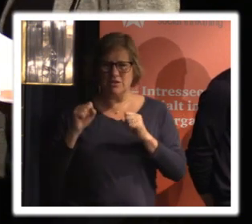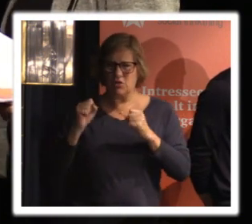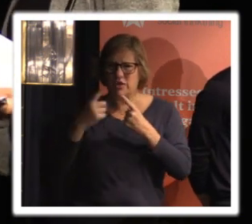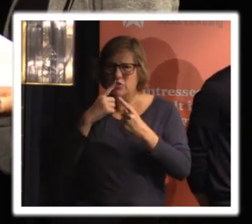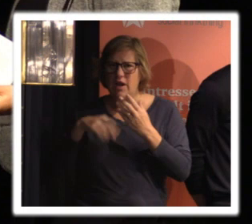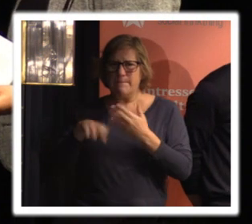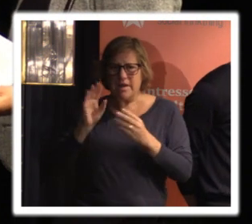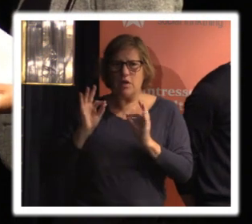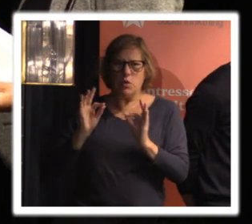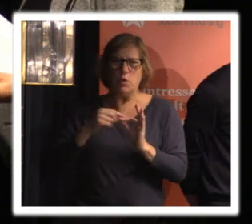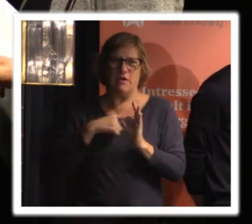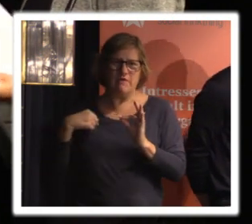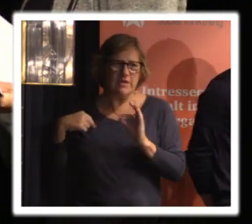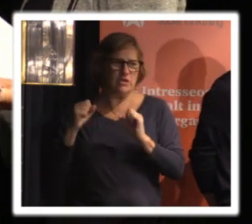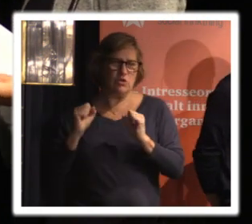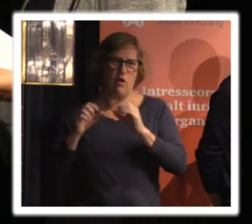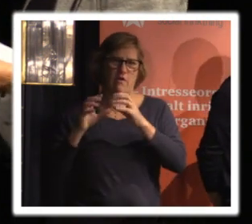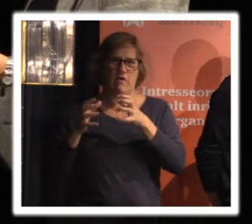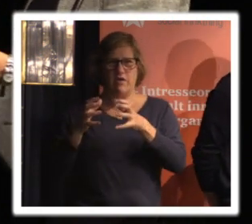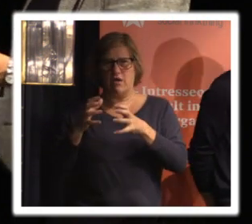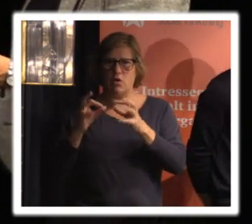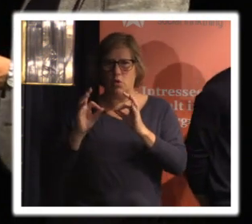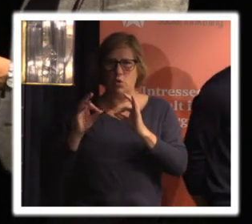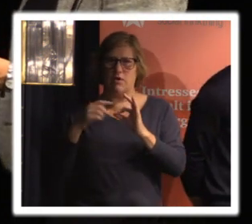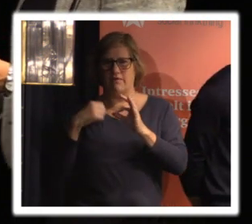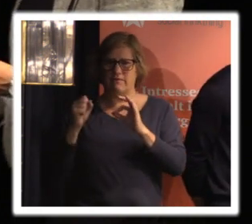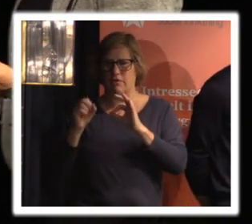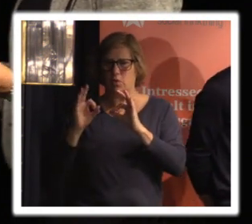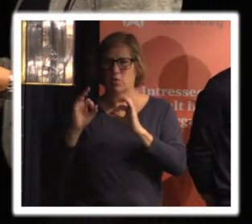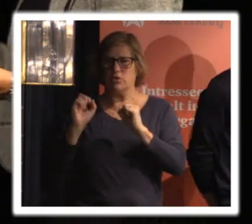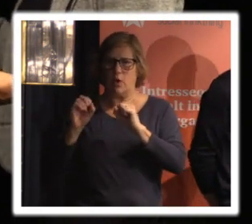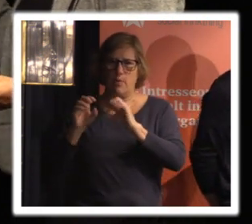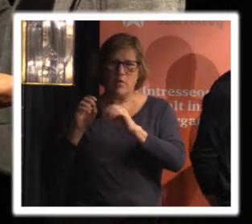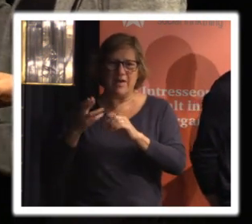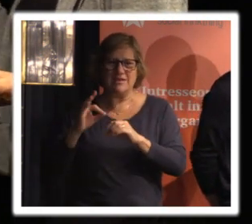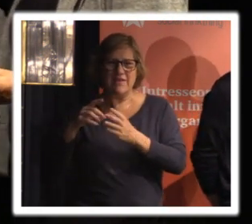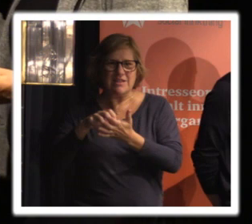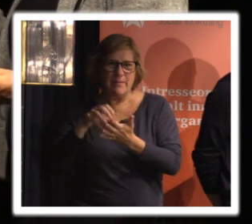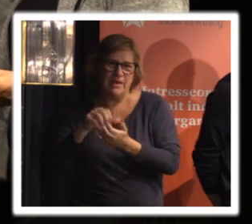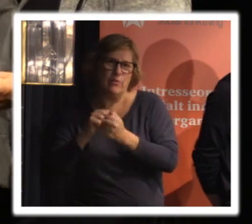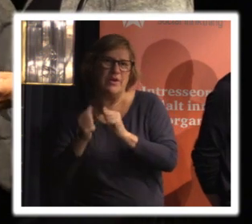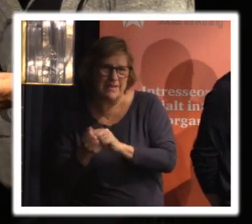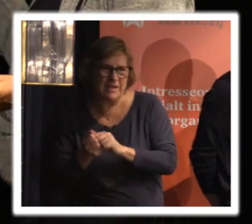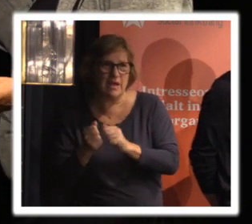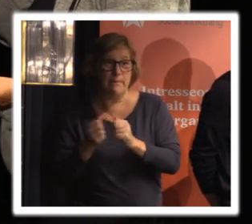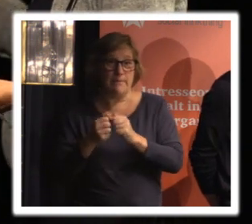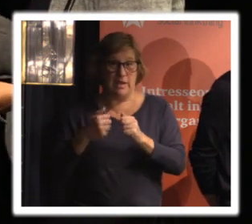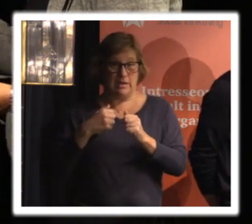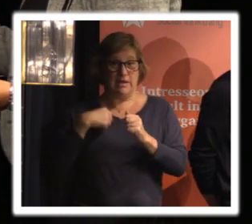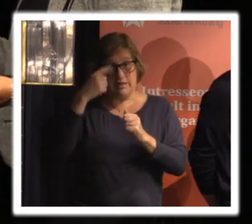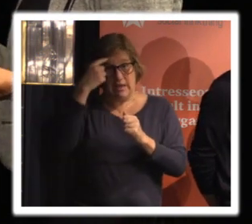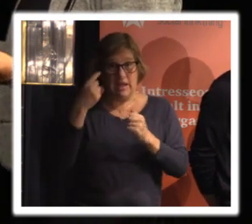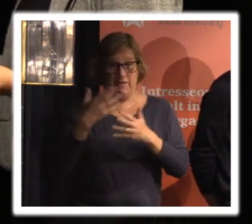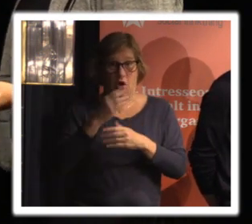forma civilsamhällets politik på det här området på något sätt men jag tänker också på om vi går tillbaka till hennes presentation